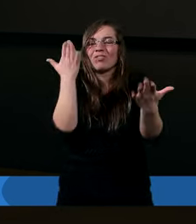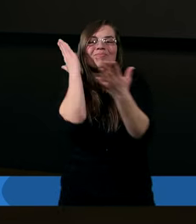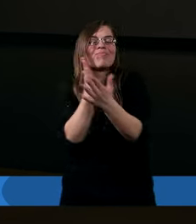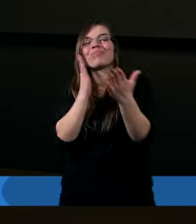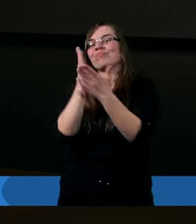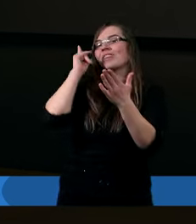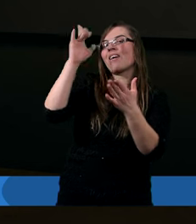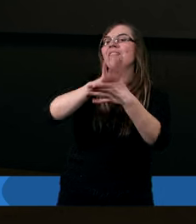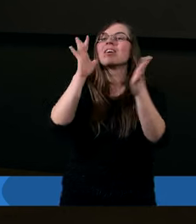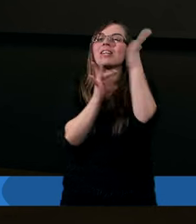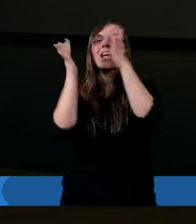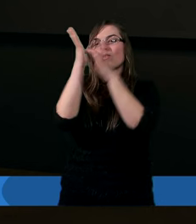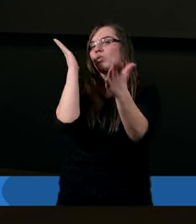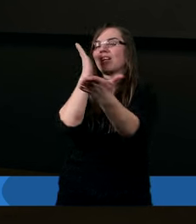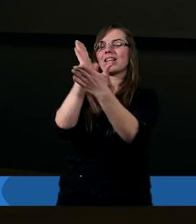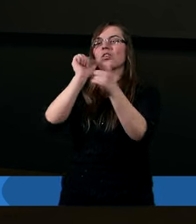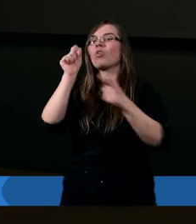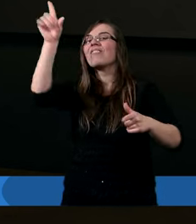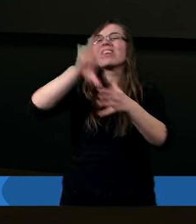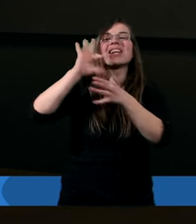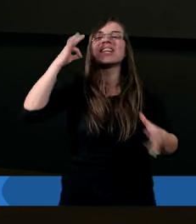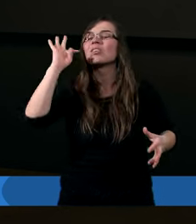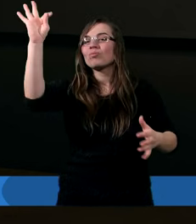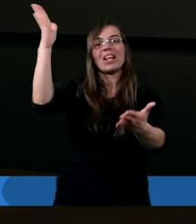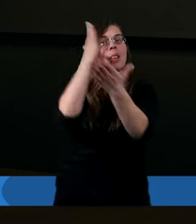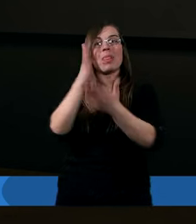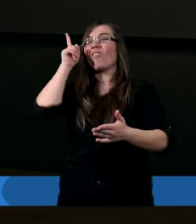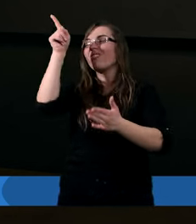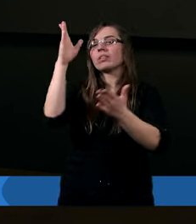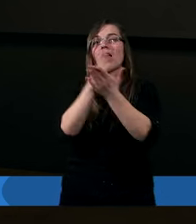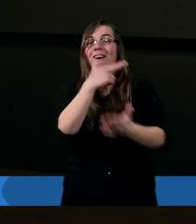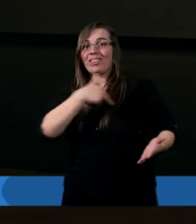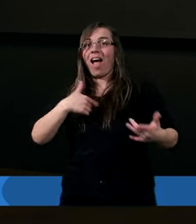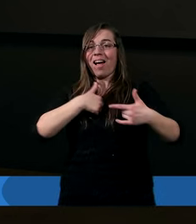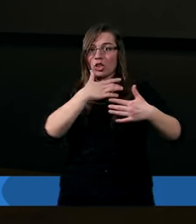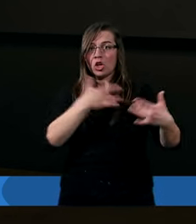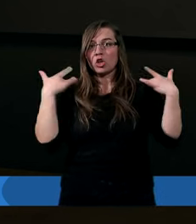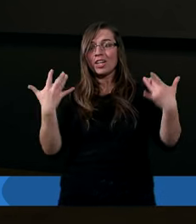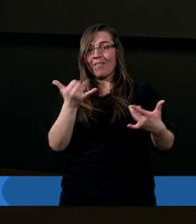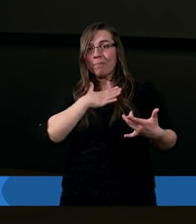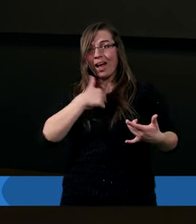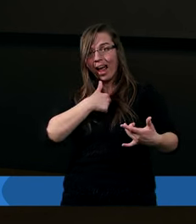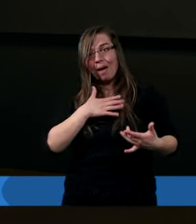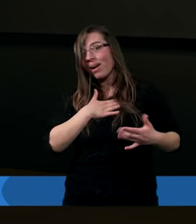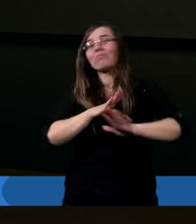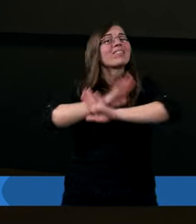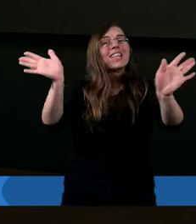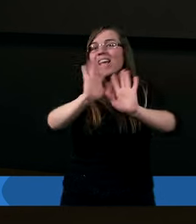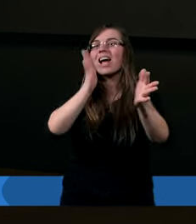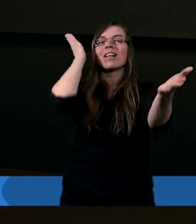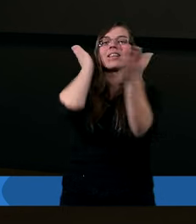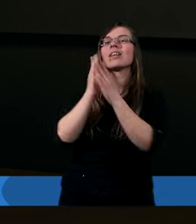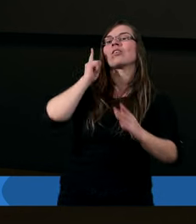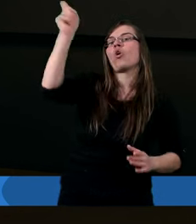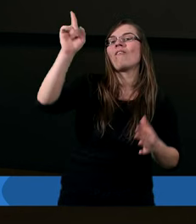w Jego, w Nim samym. W Synu Jego, nie w nas. W nas nie ma życia wiecznego. Życie wieczne